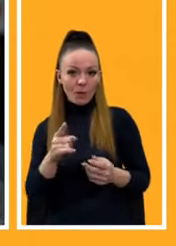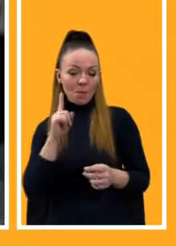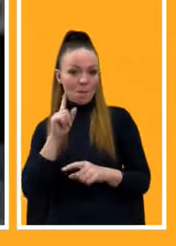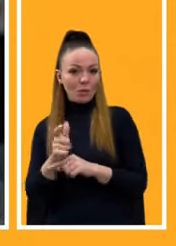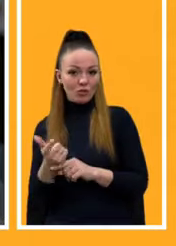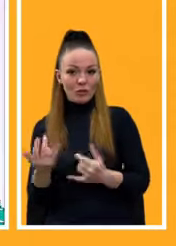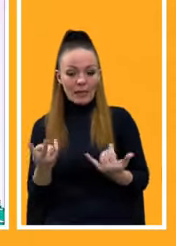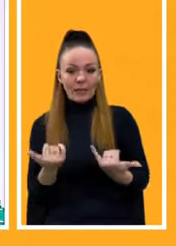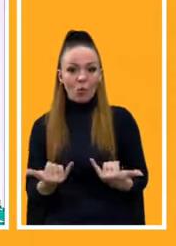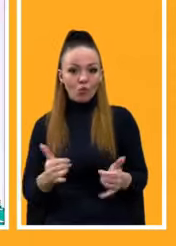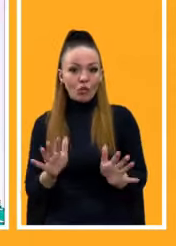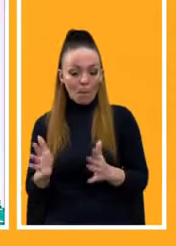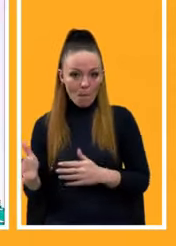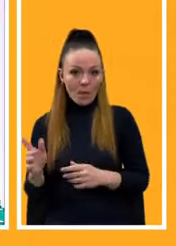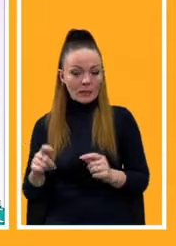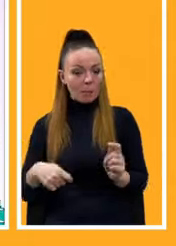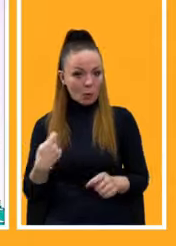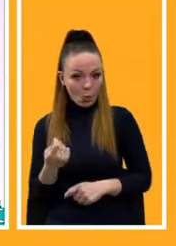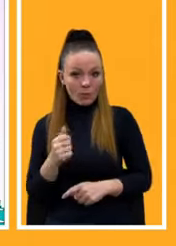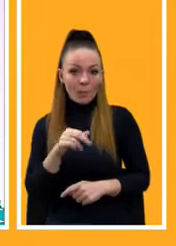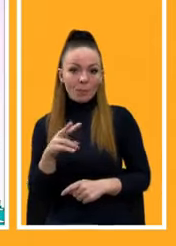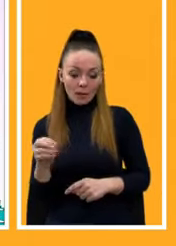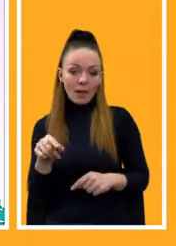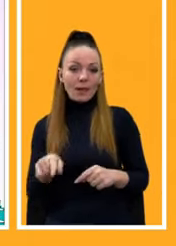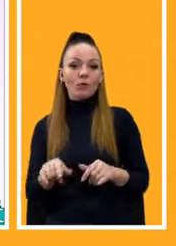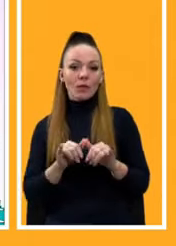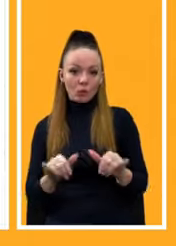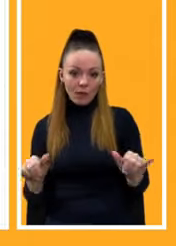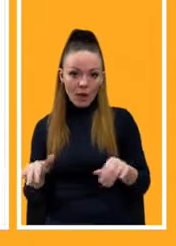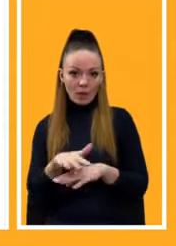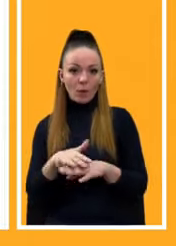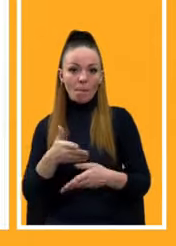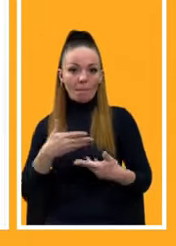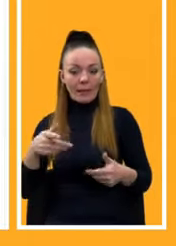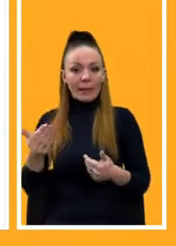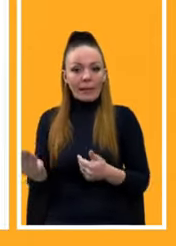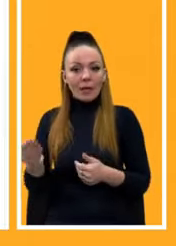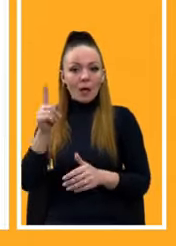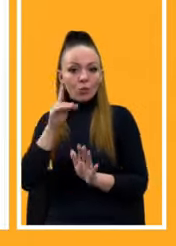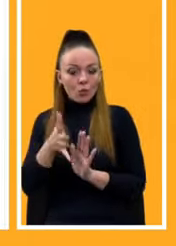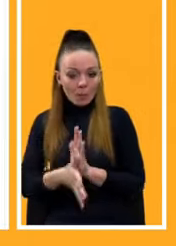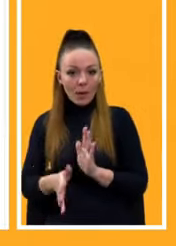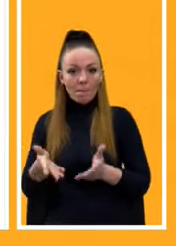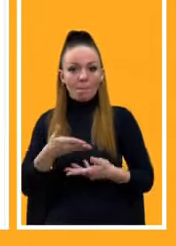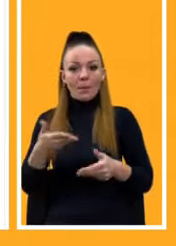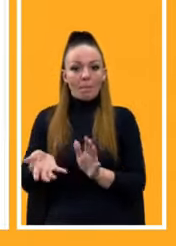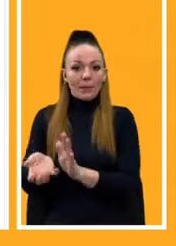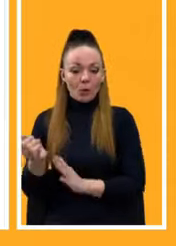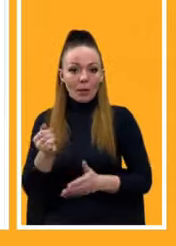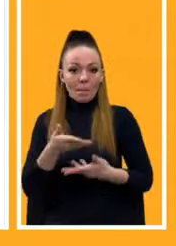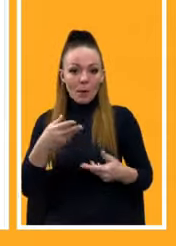сьогоднішній момент. Але вони розвивають ринок, ми їх розуміємо, ми їх підтримуємо. І те, що ми бачимо, що в нас